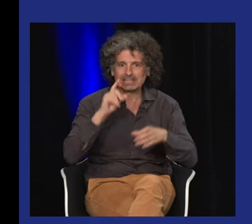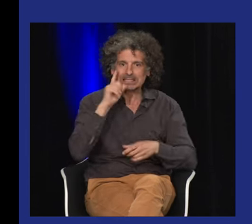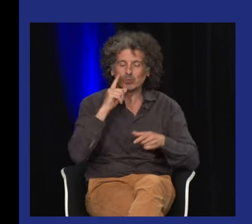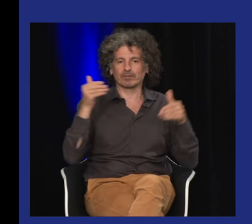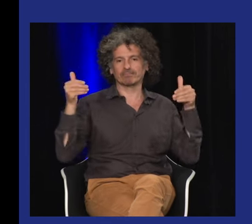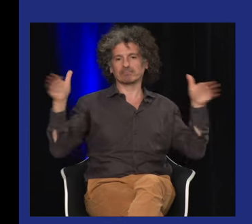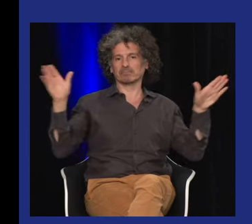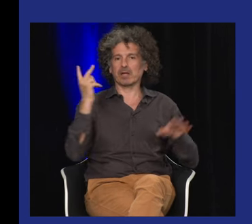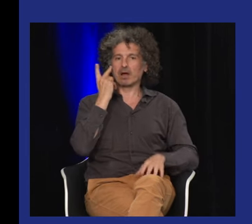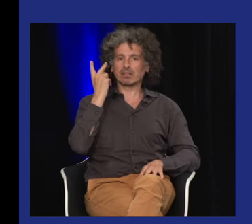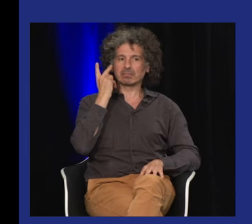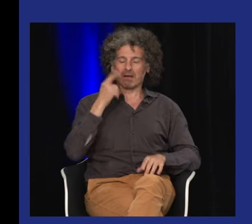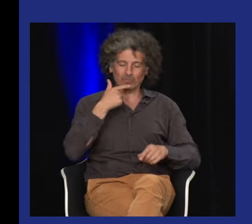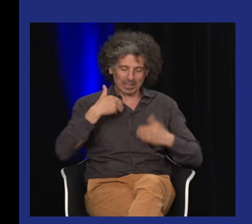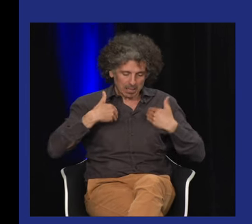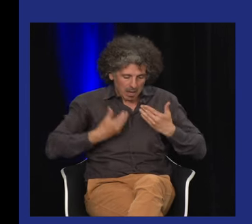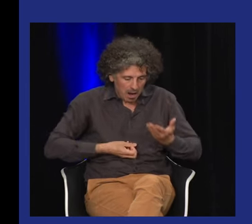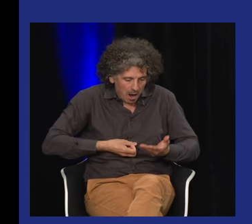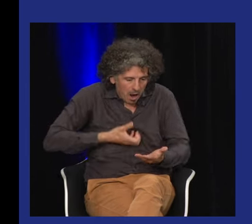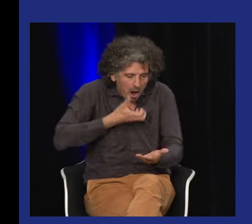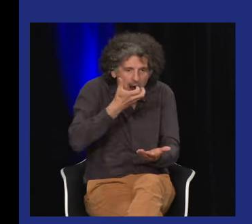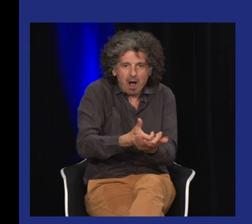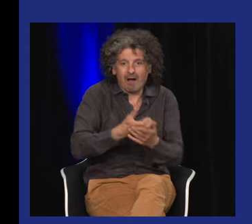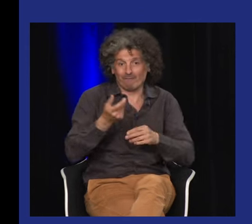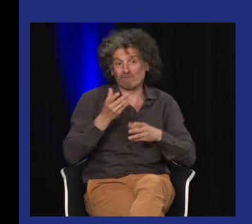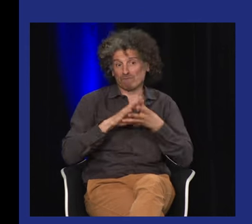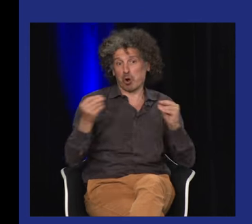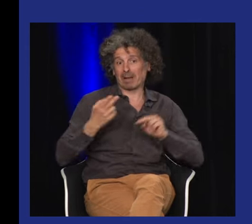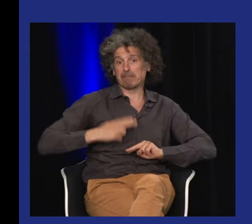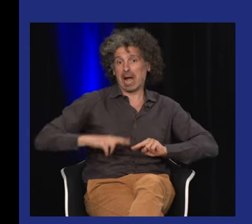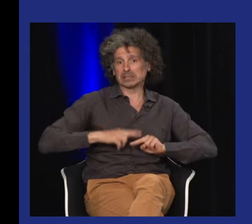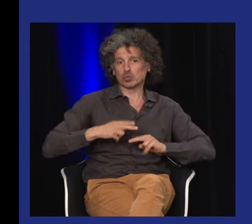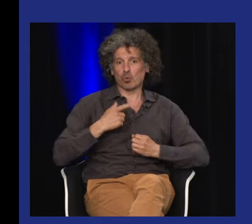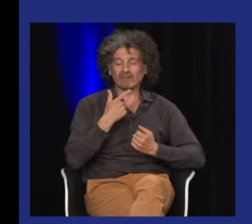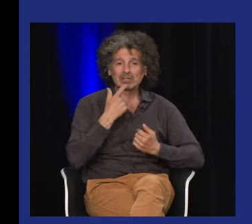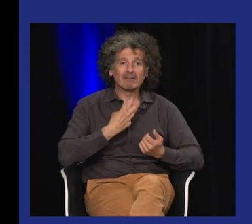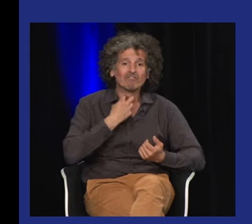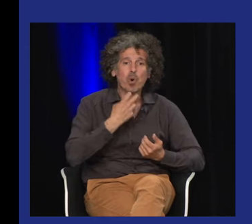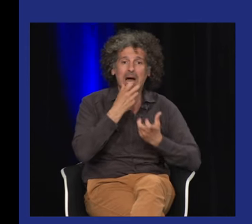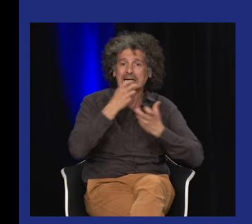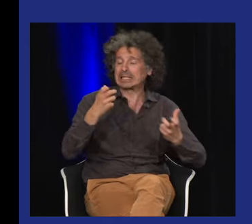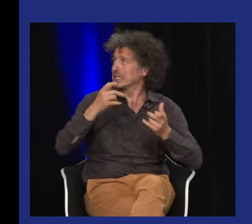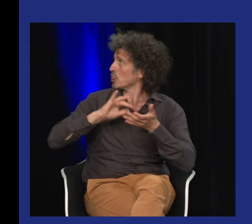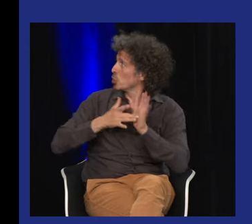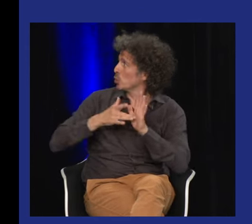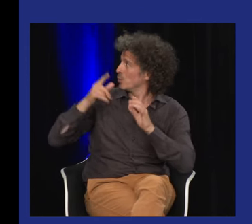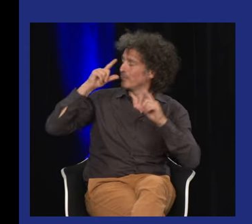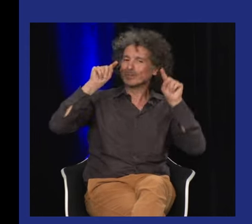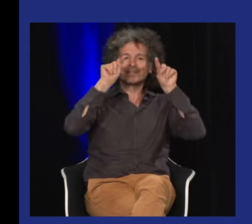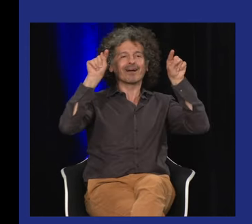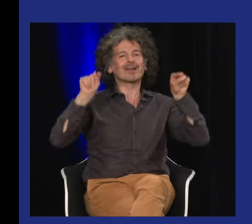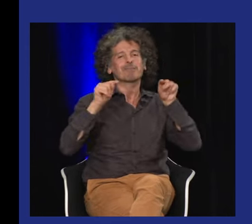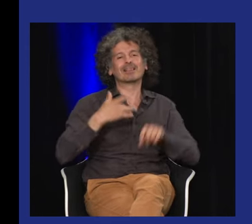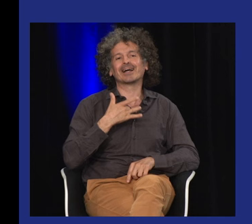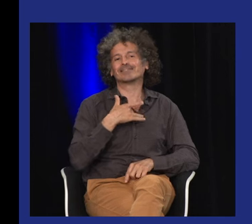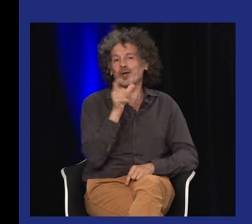et les crochets fermés c'est moi en tant que personne sourde qu'est-ce que j'ai à apporter et donc une forme de